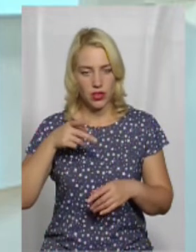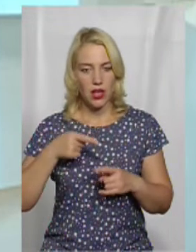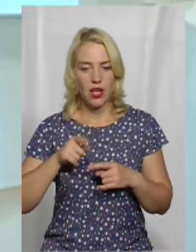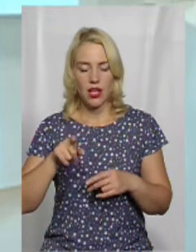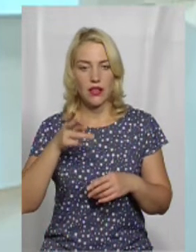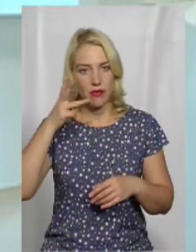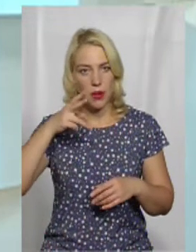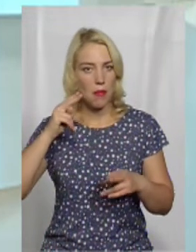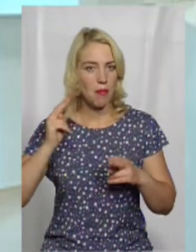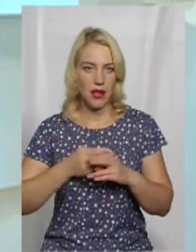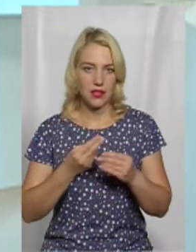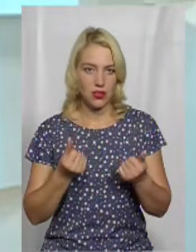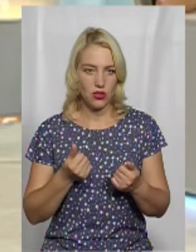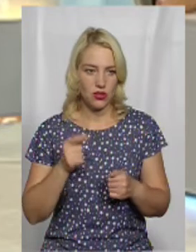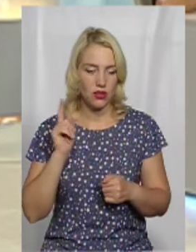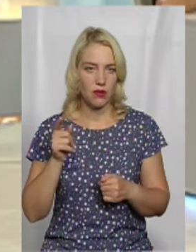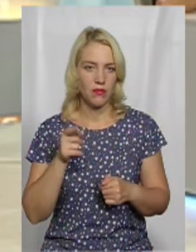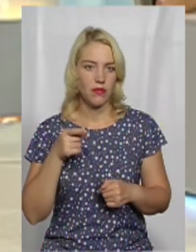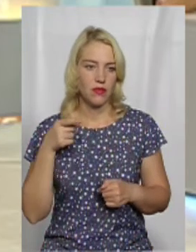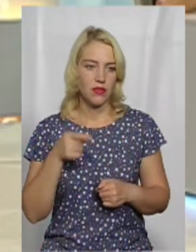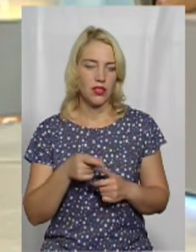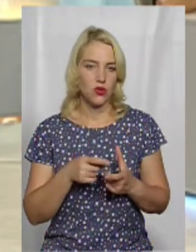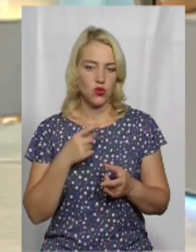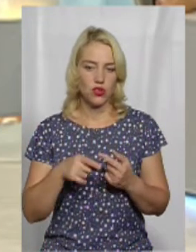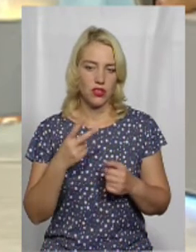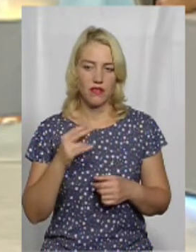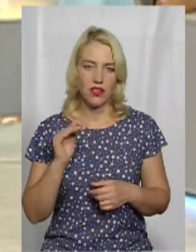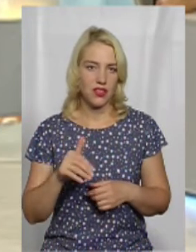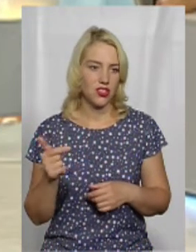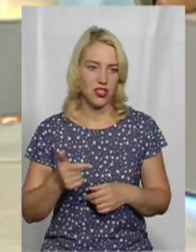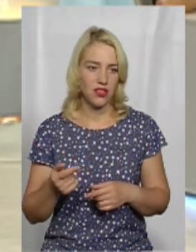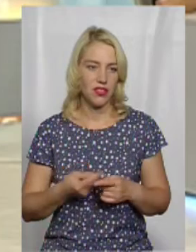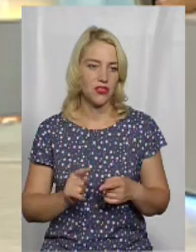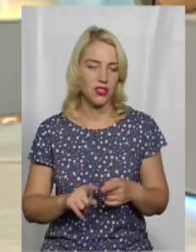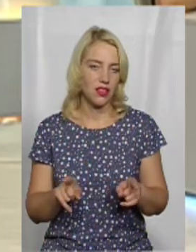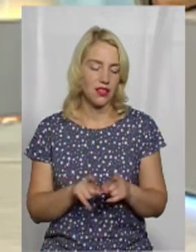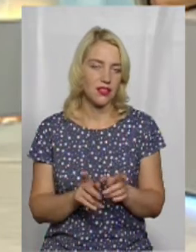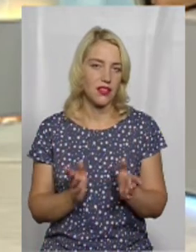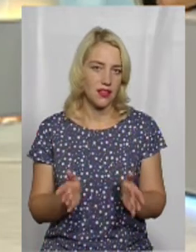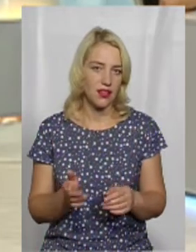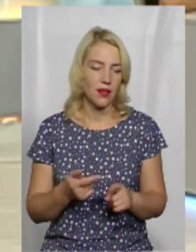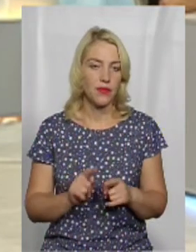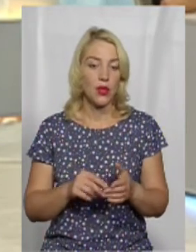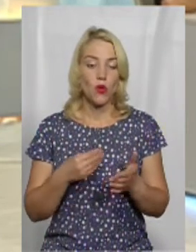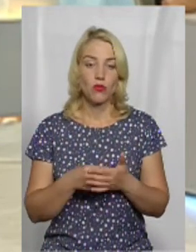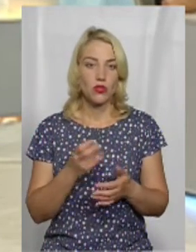дивився одне ваше інтерв'ю, там тисячі чи дві тисячі гривень виборувала така сума. Бюджет на фільм практично реально був